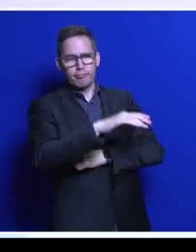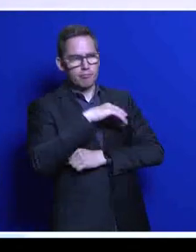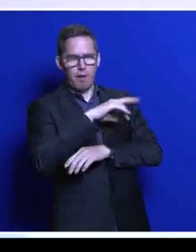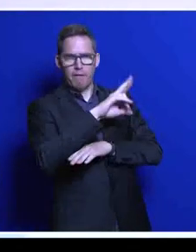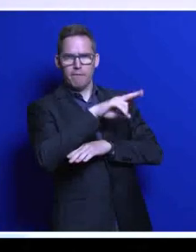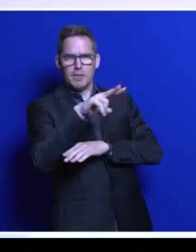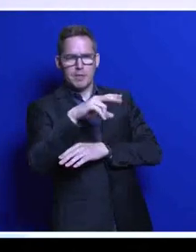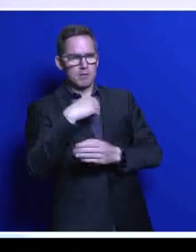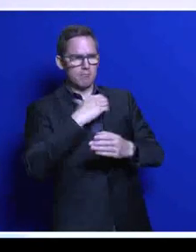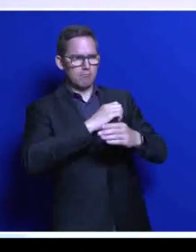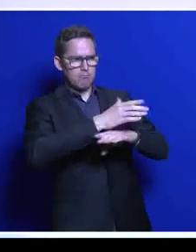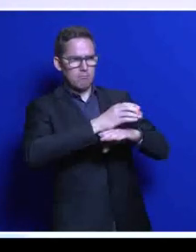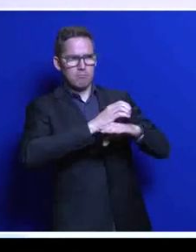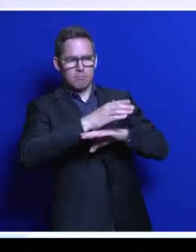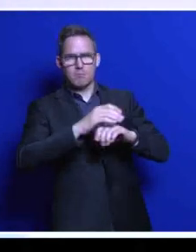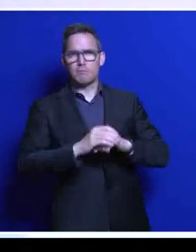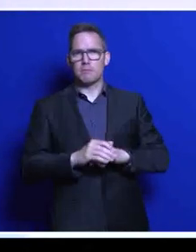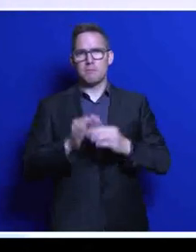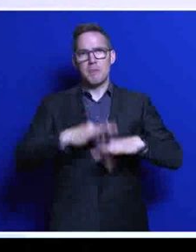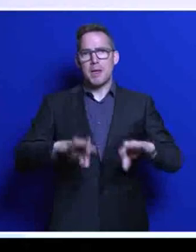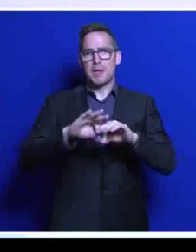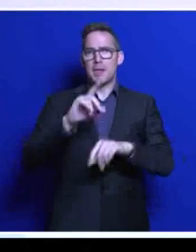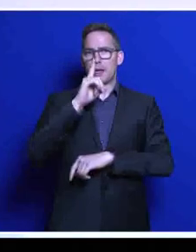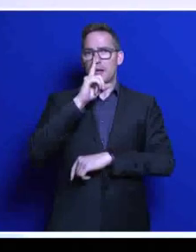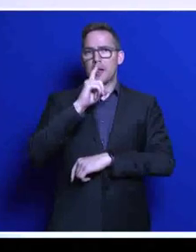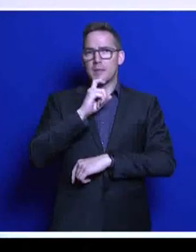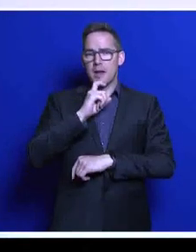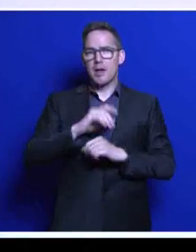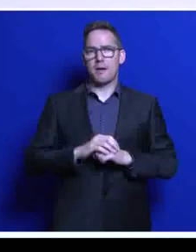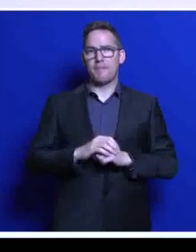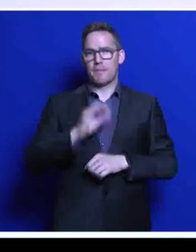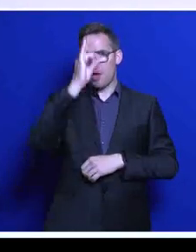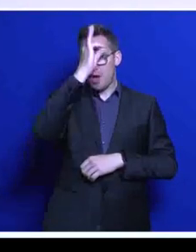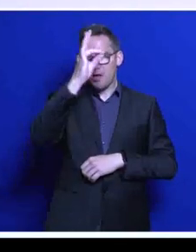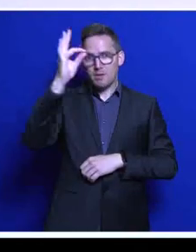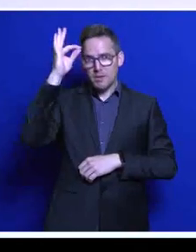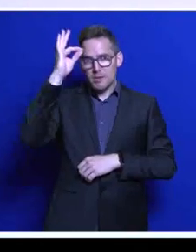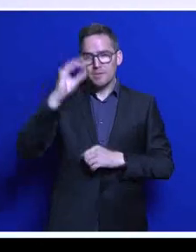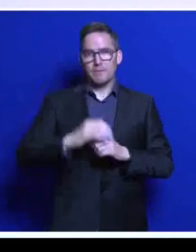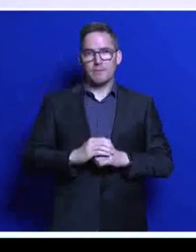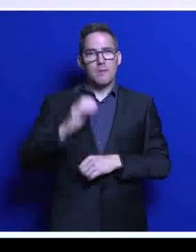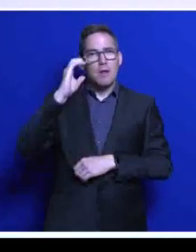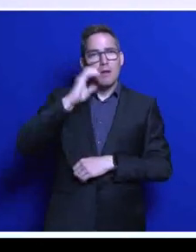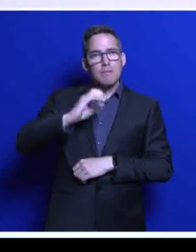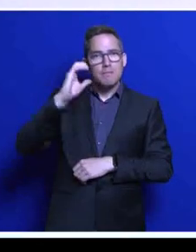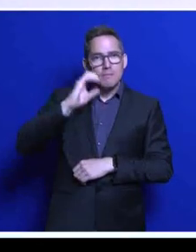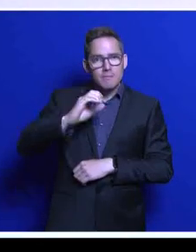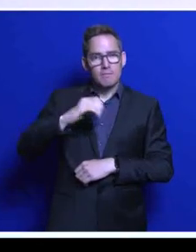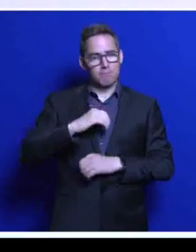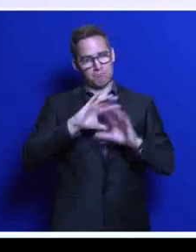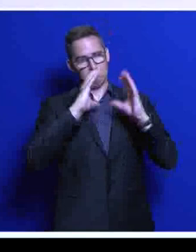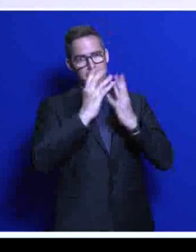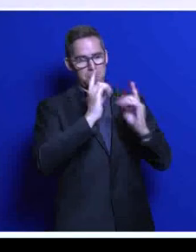me suis rendu au Qatar, en Arabie Saoudite, aux Émirats Arabes Unis et je voudrais dire à tous les